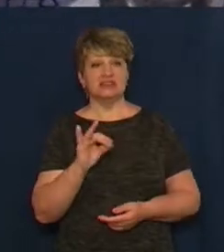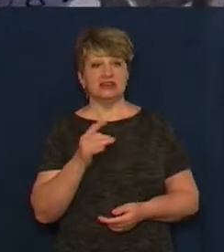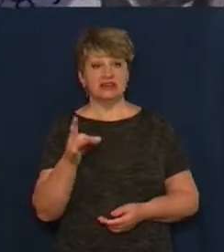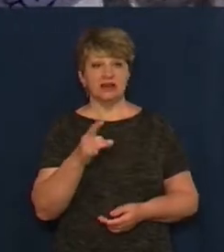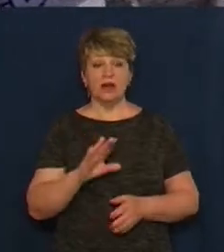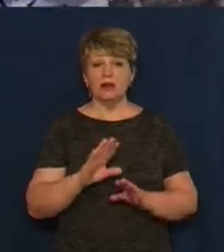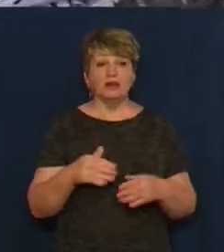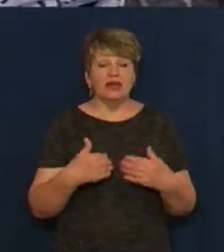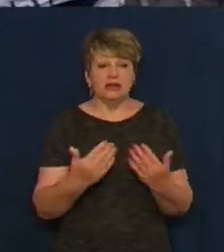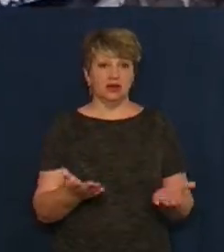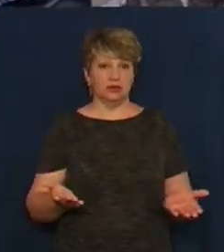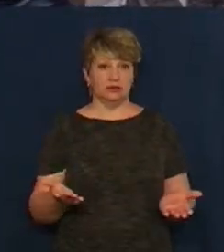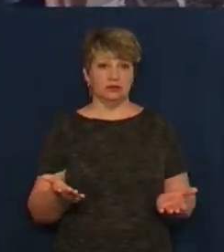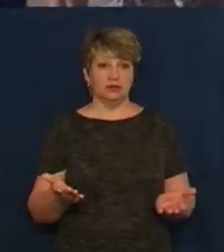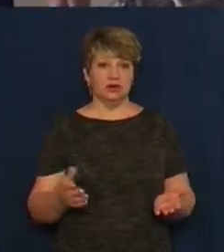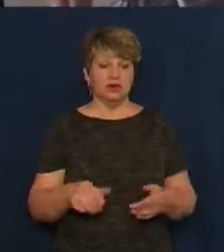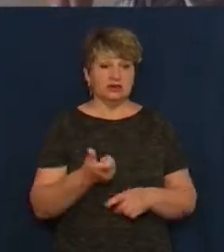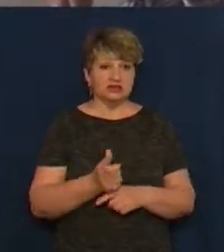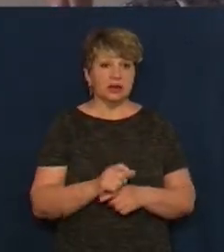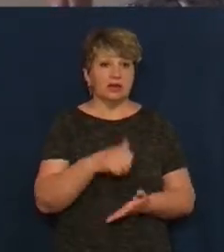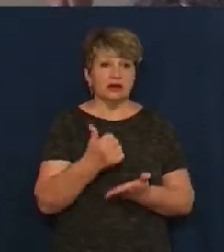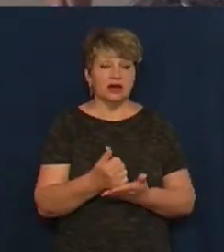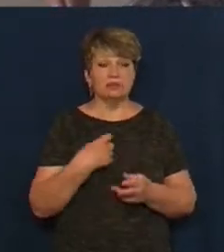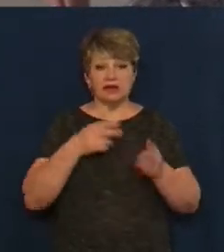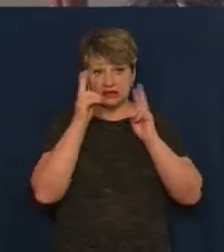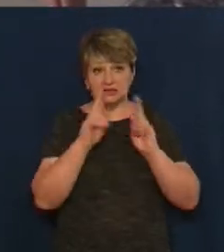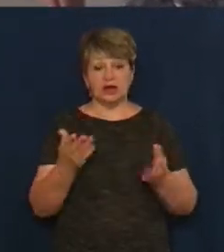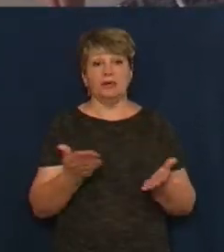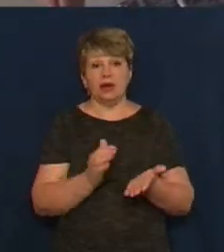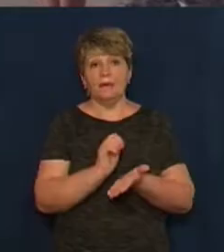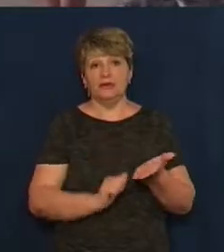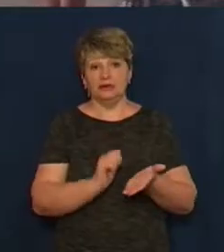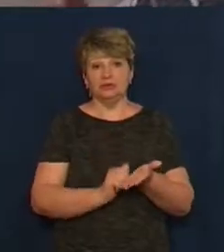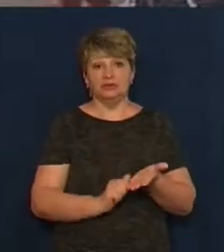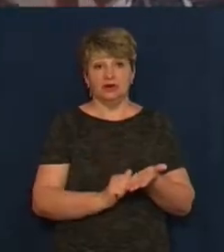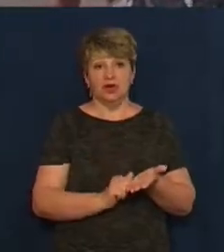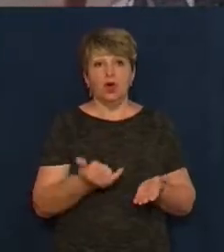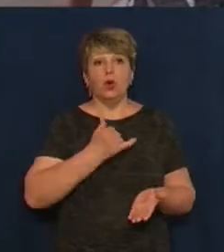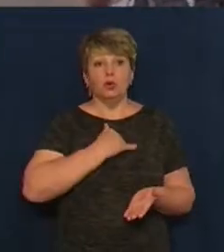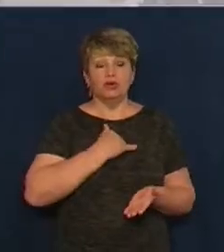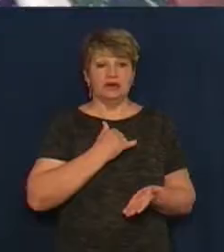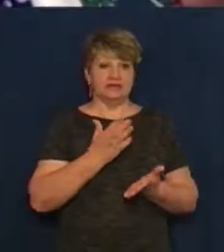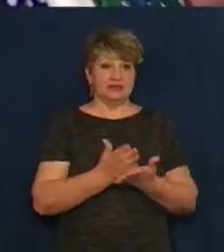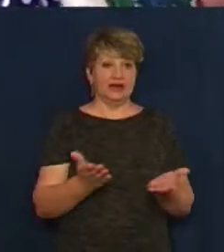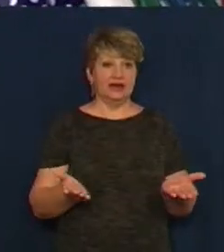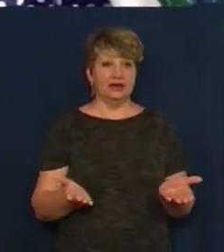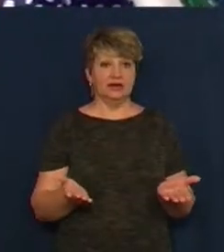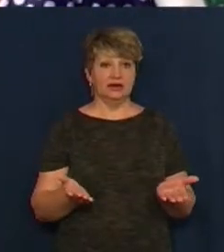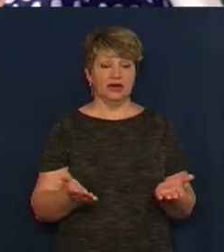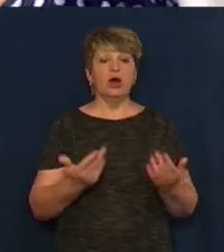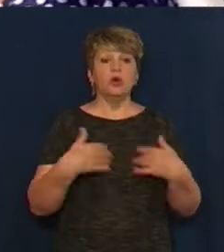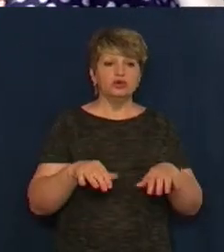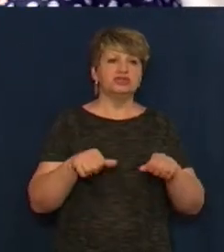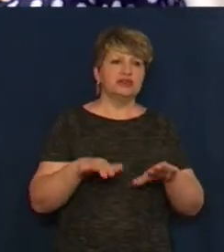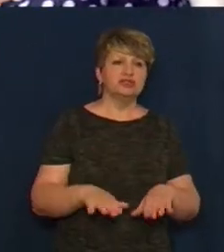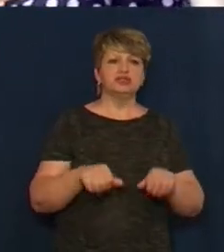що зажали до цього самого і не знаю, в якій причині. Люди давно користують землі, а в нас ніяк не можна змістити. Може рішення, все-все